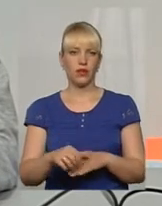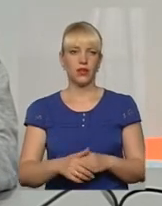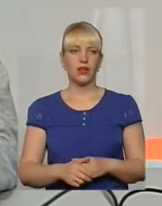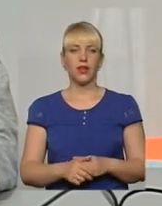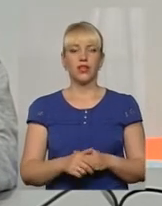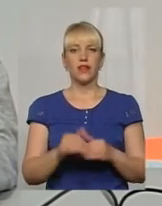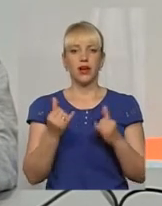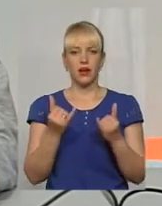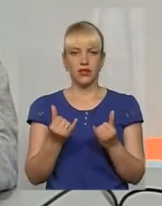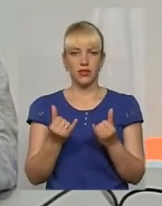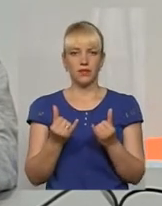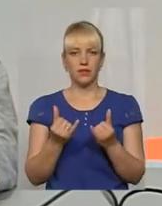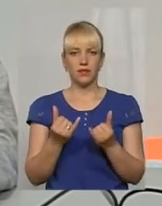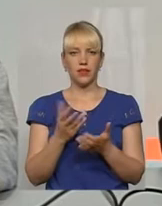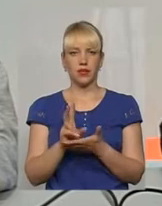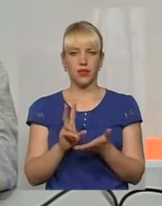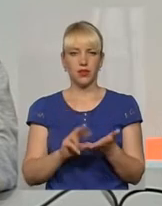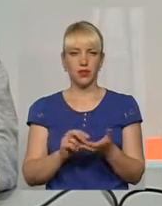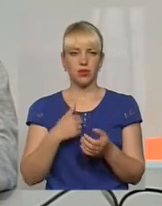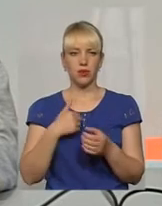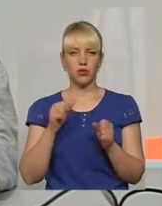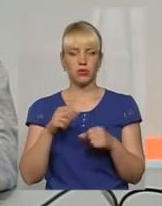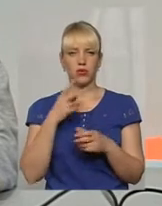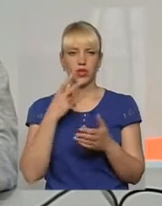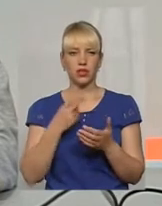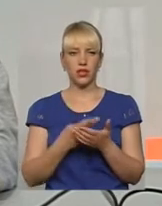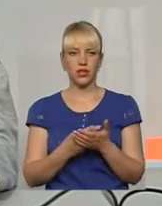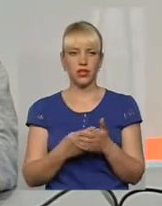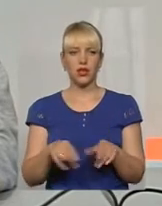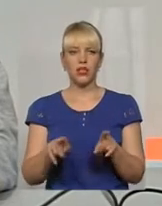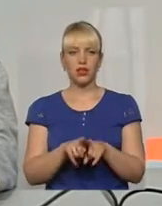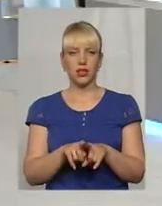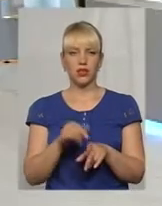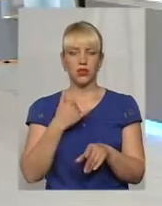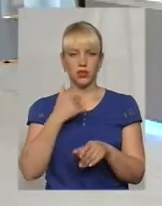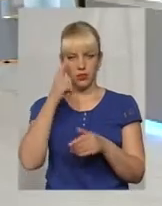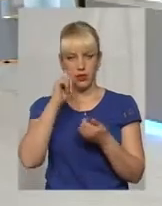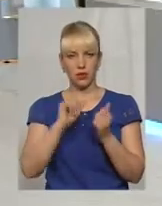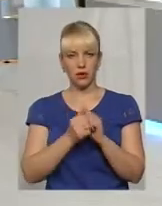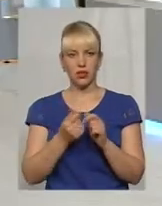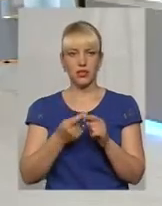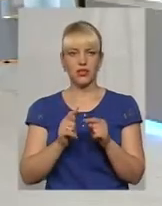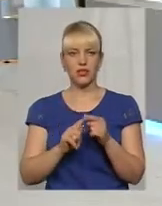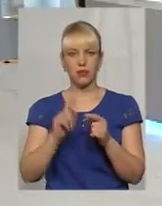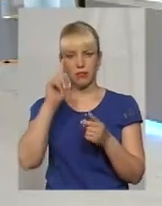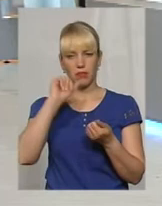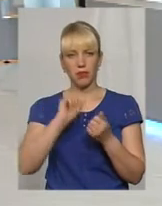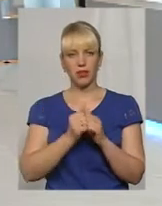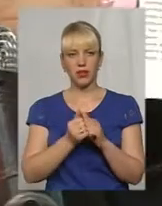Тобто, наразі, навіть, як до прикладу, ми можемо показати отакий у нас є пам'ятка. Це пам'ятка